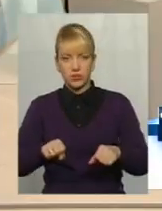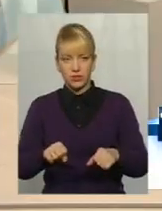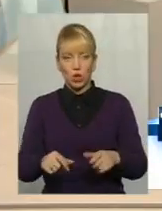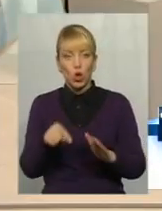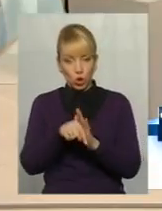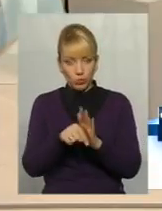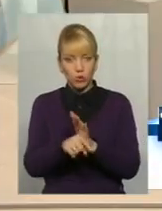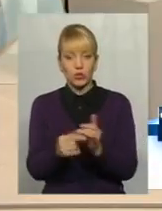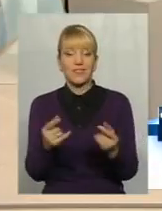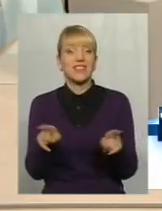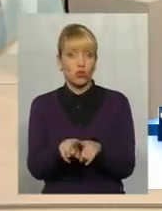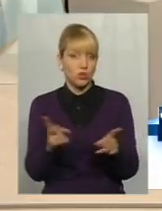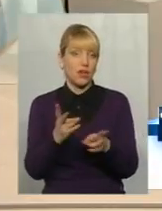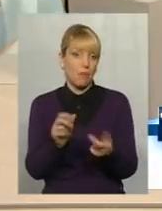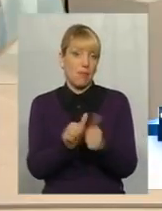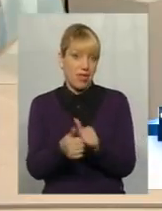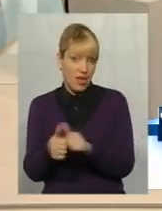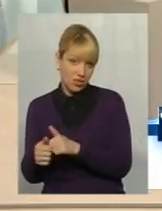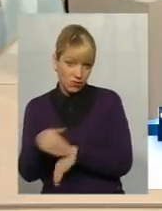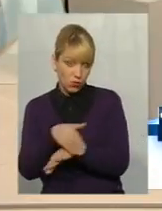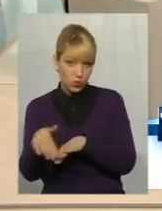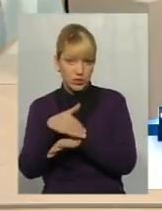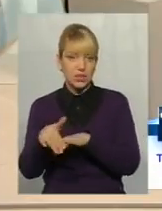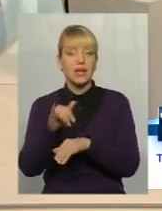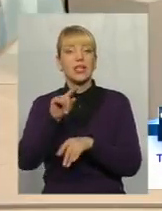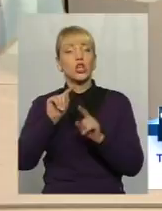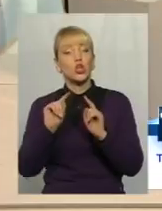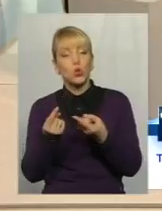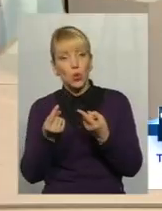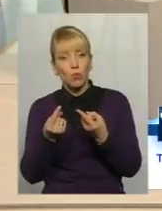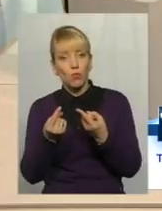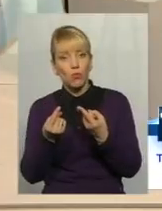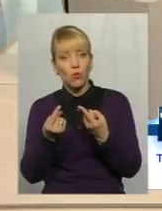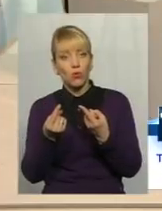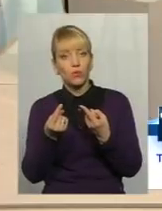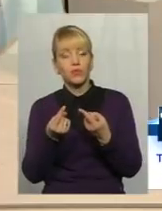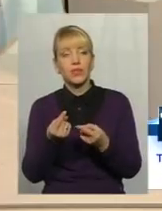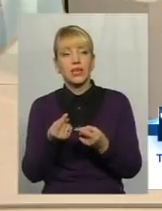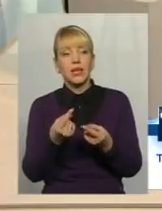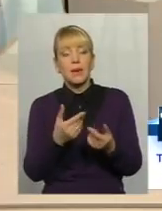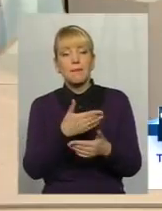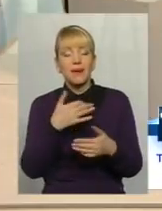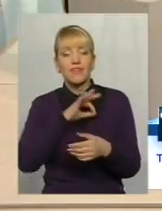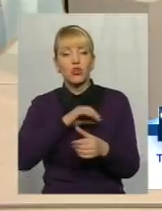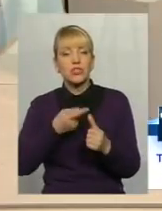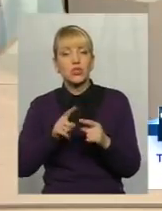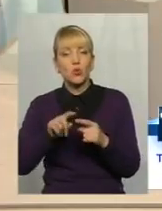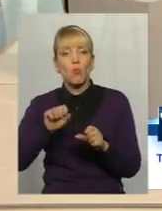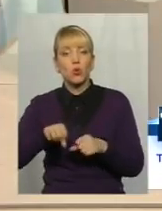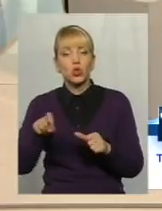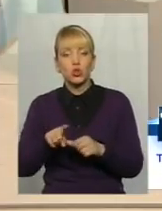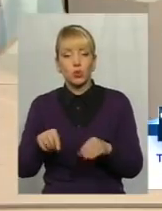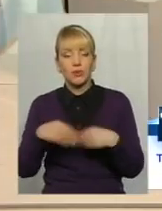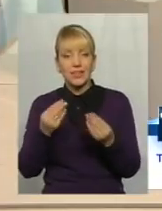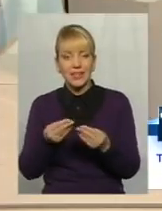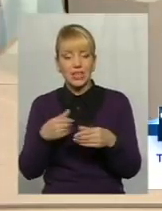вулиці міняти, назви безперечно треба міняти, і тому ми використали цю можливість, щоб дати достойну